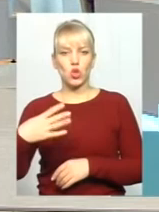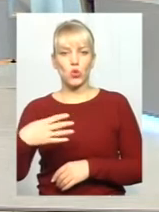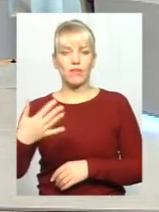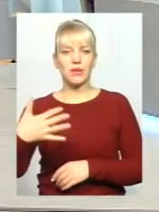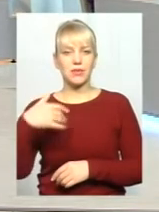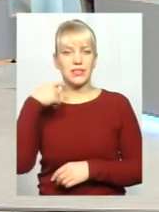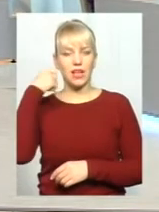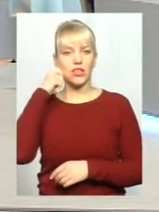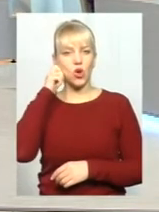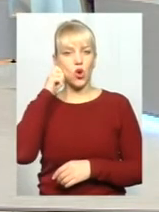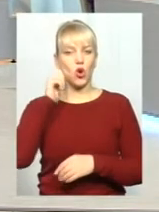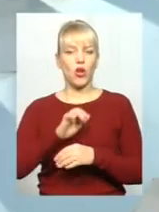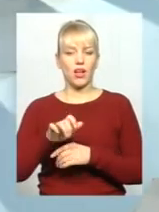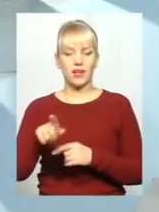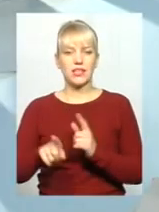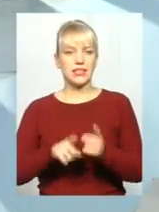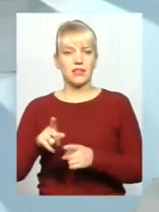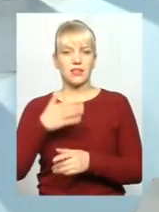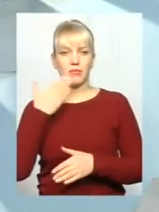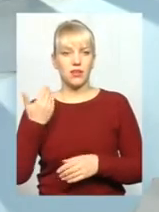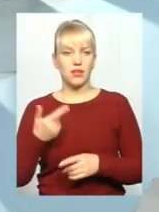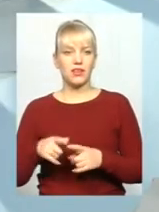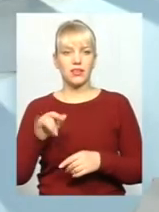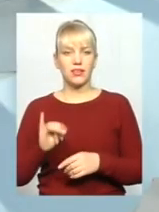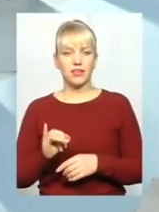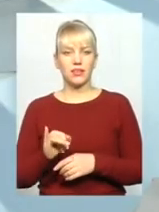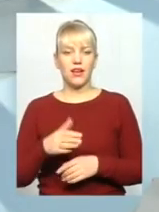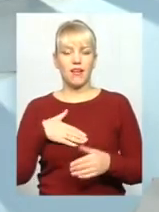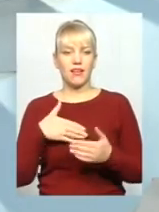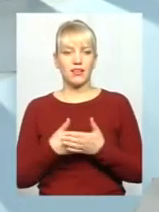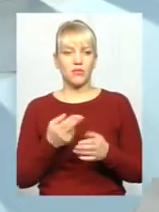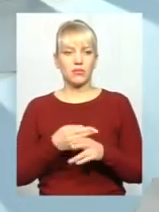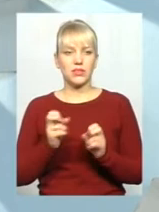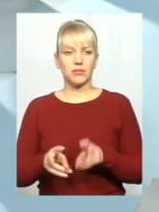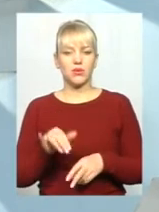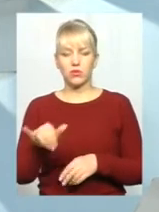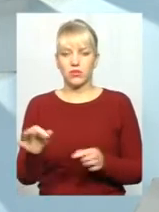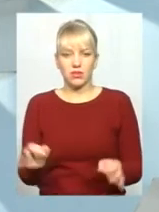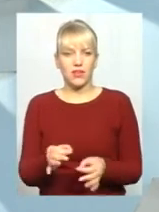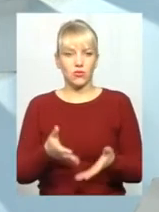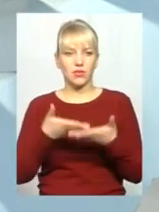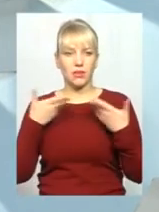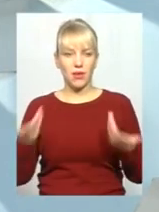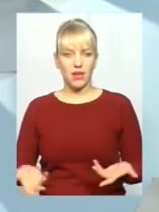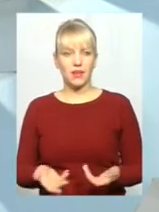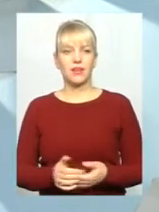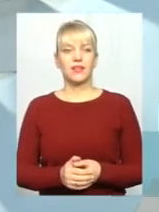Їхня конструкція незмінна, пасивної і активної безпеки в них зовсім ніякої немає.